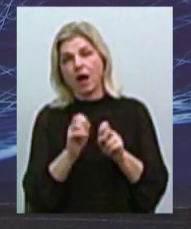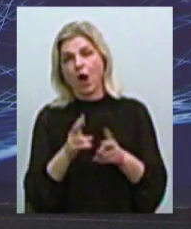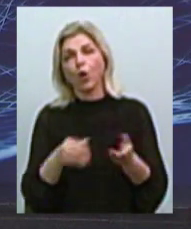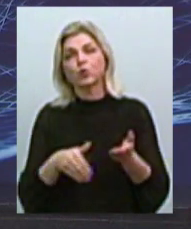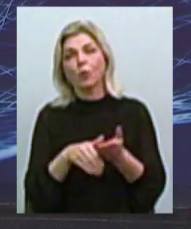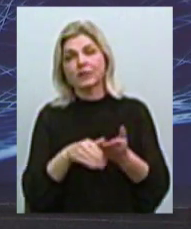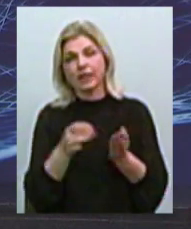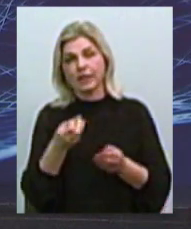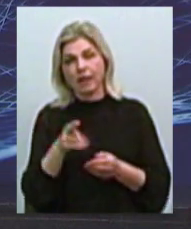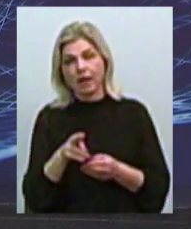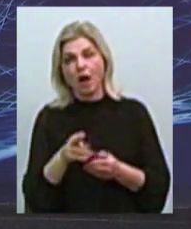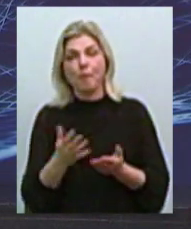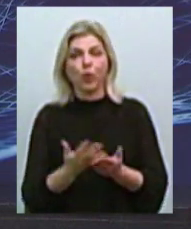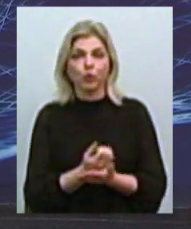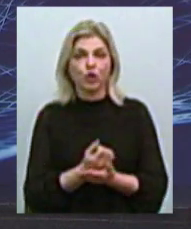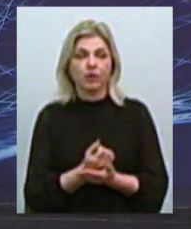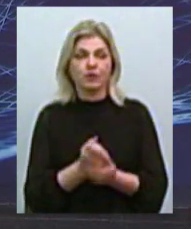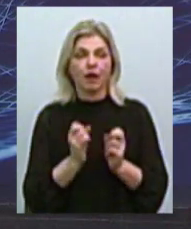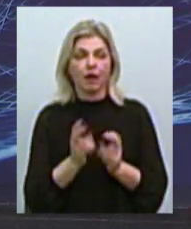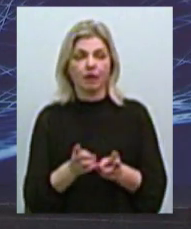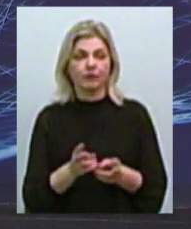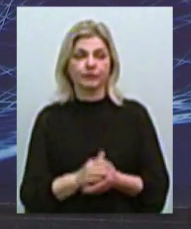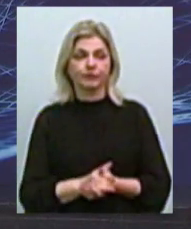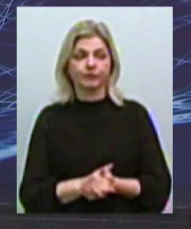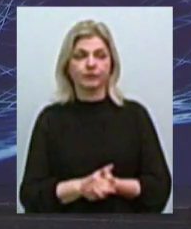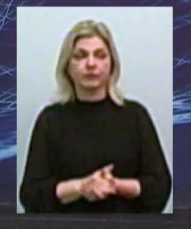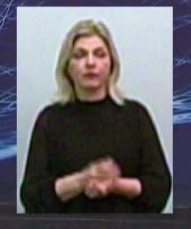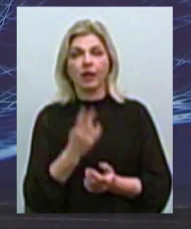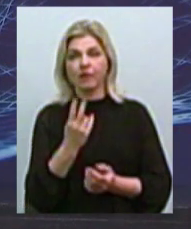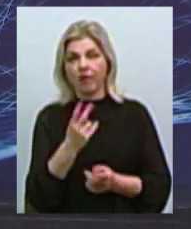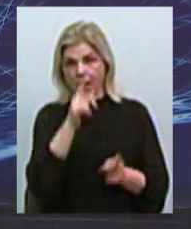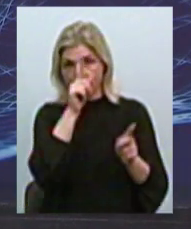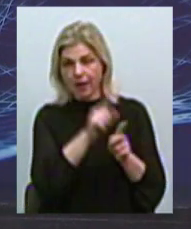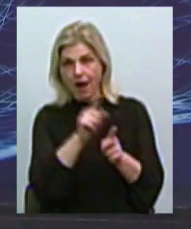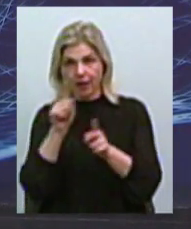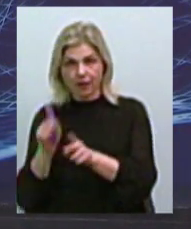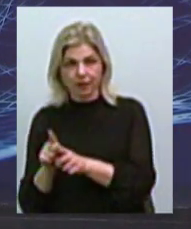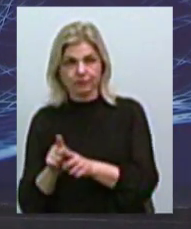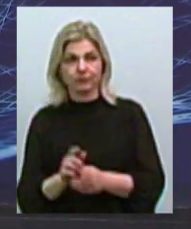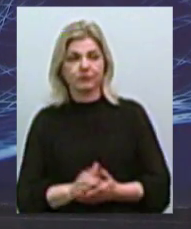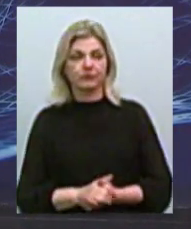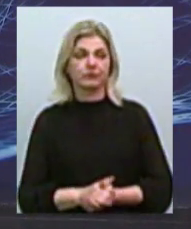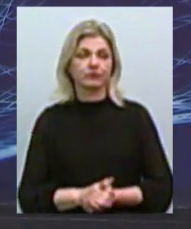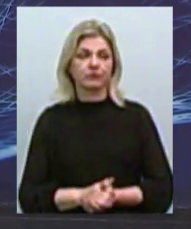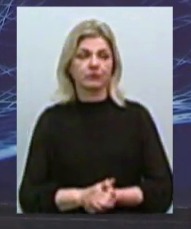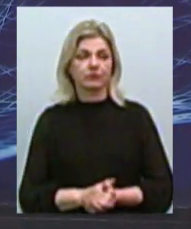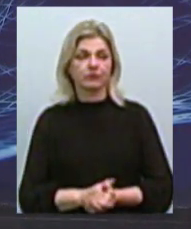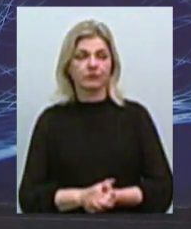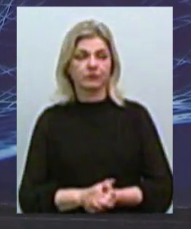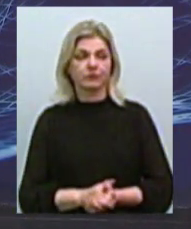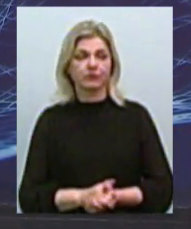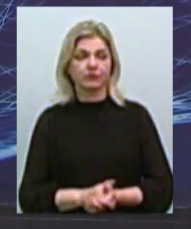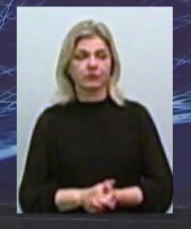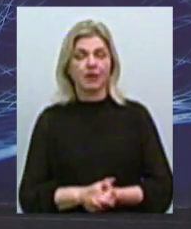у нас получается, як два брата, як два рукава, які